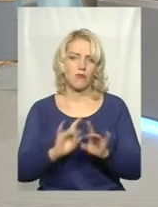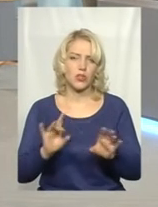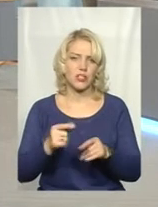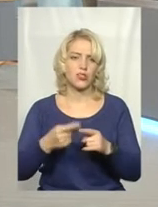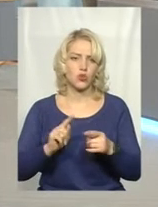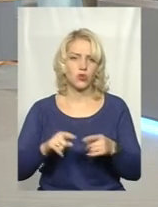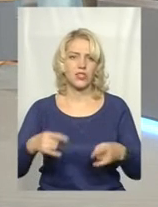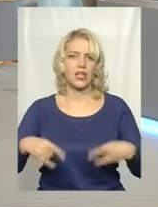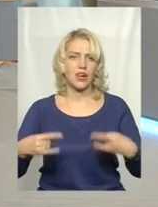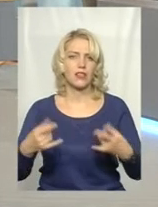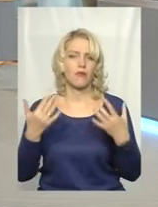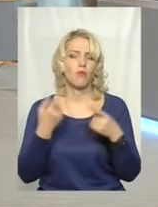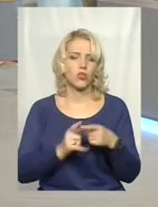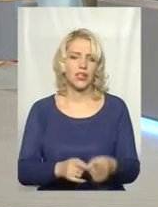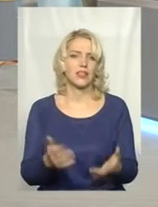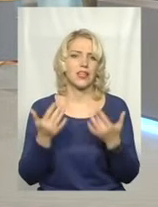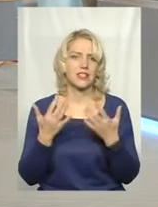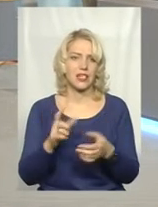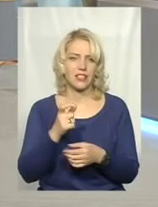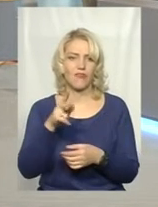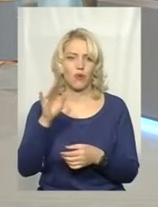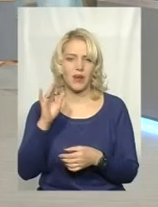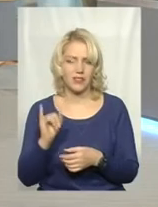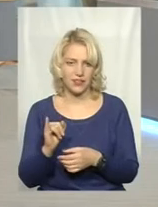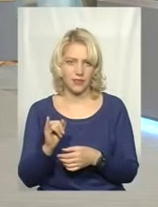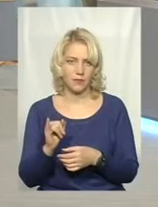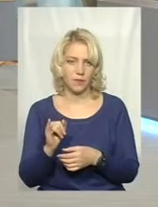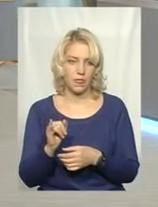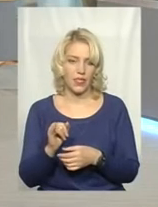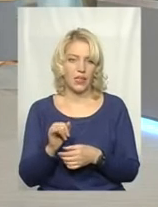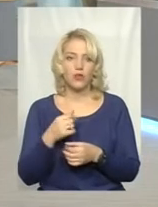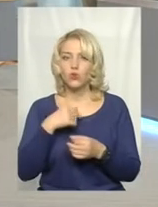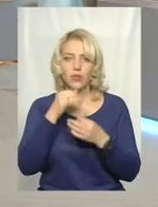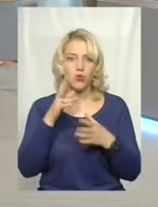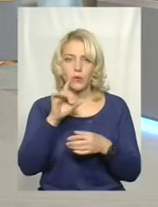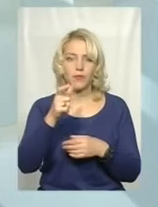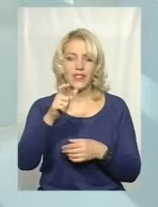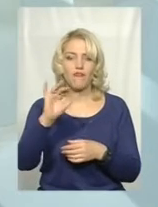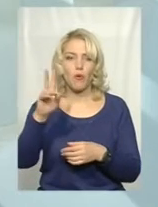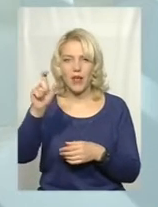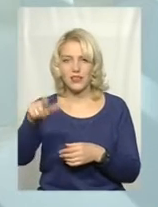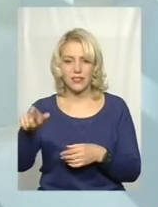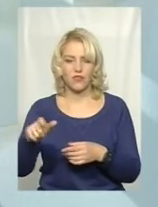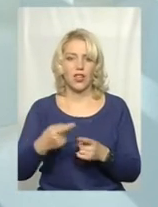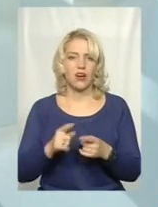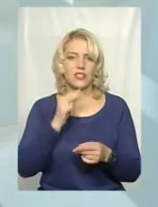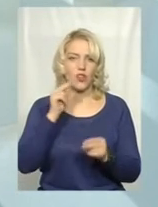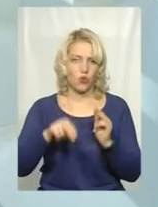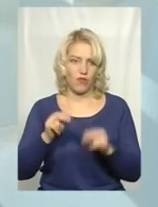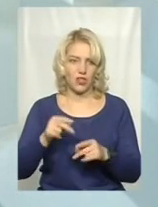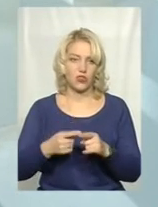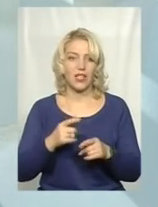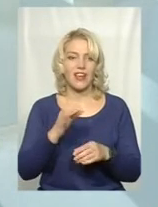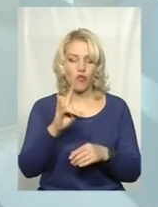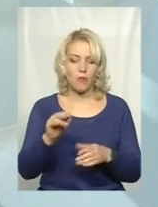екранів про те, наскільки європейці, ну, не можна їх звинувачити за ангажованості. Європейці один